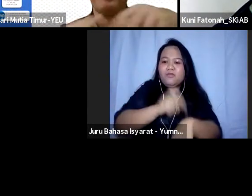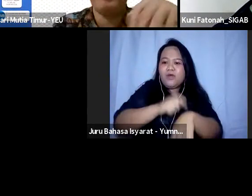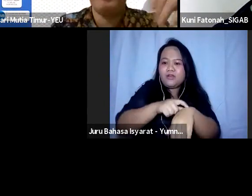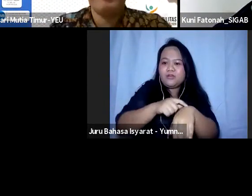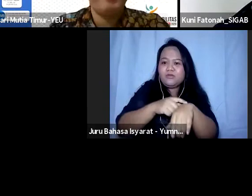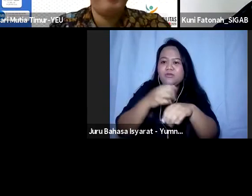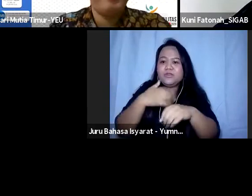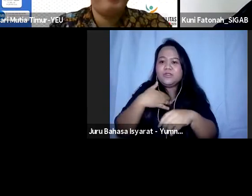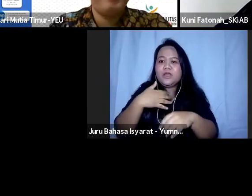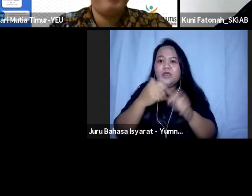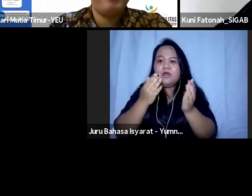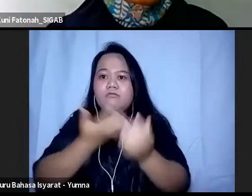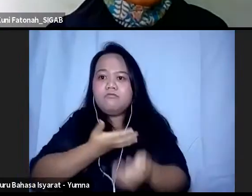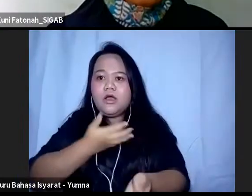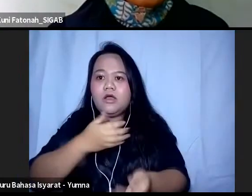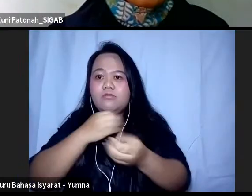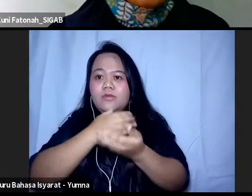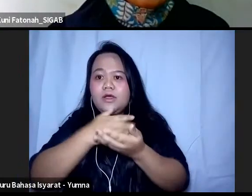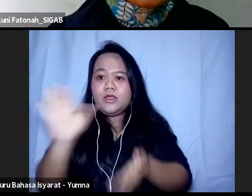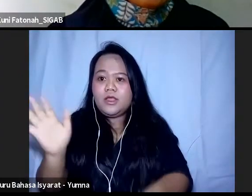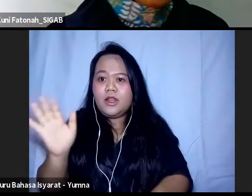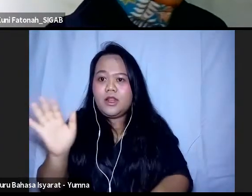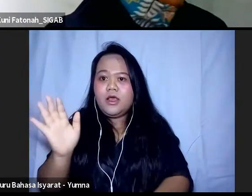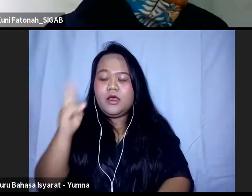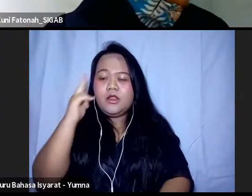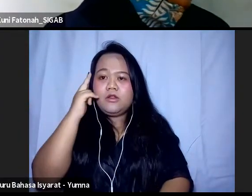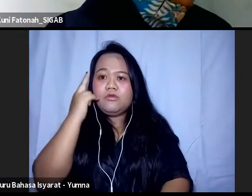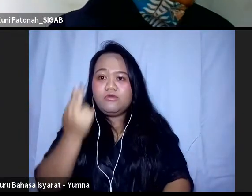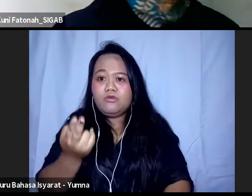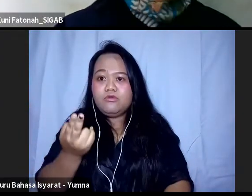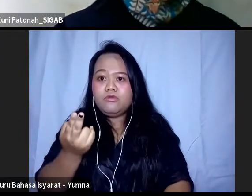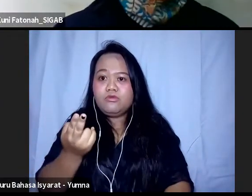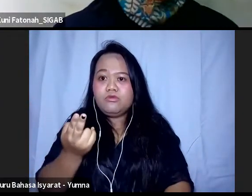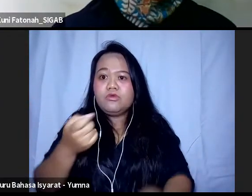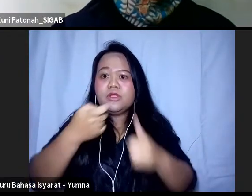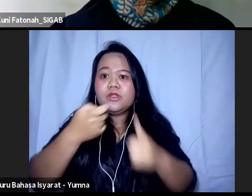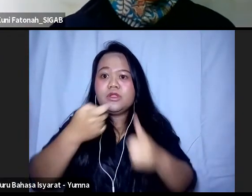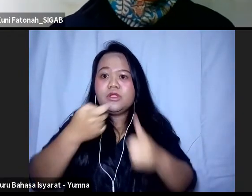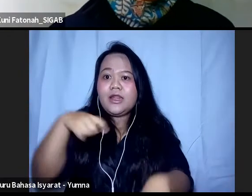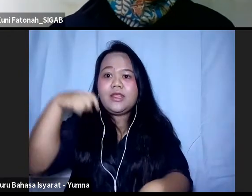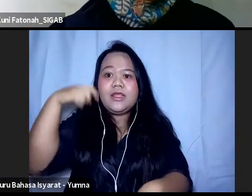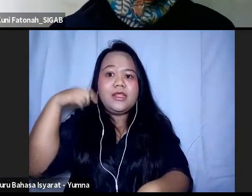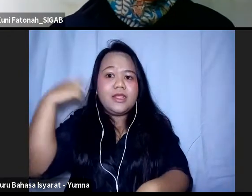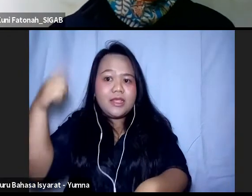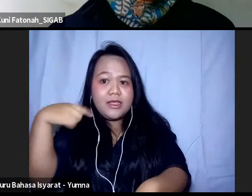akan menyelamatkan dulu untuk dari Ibu